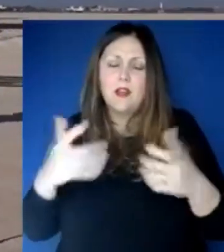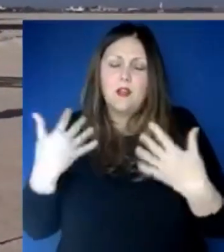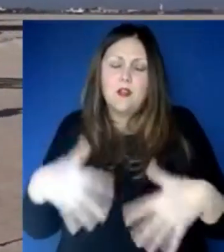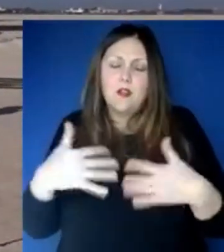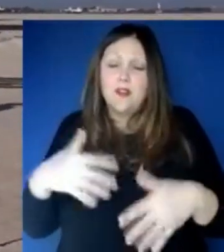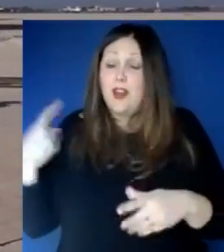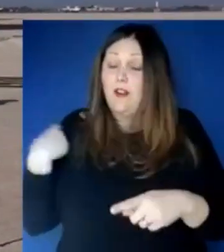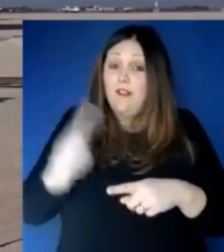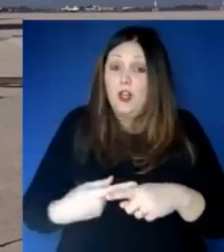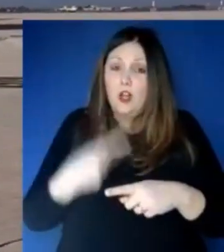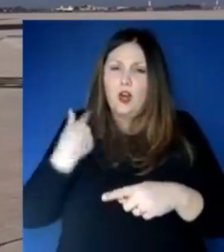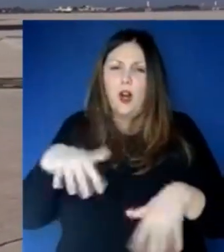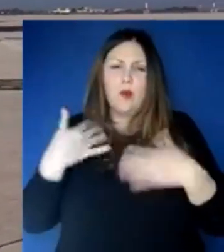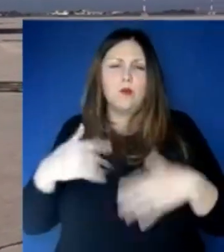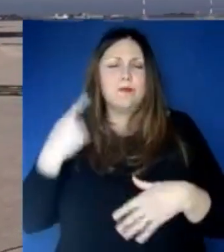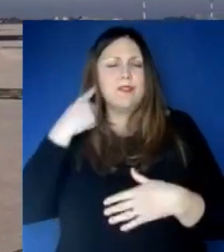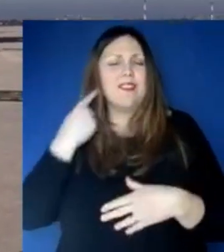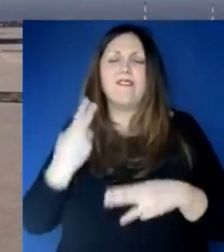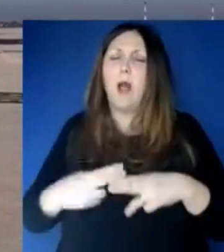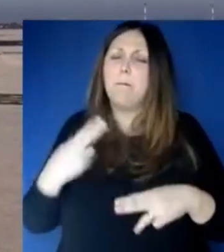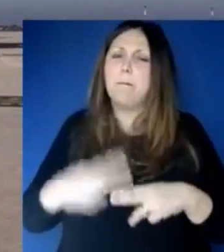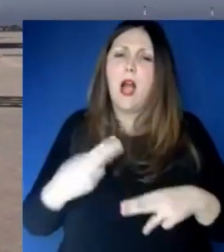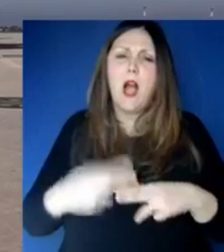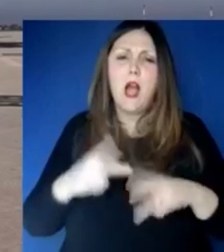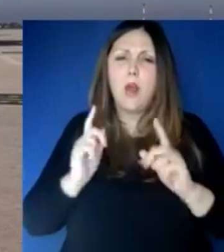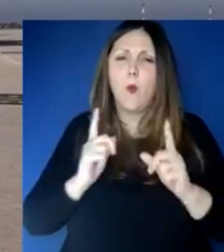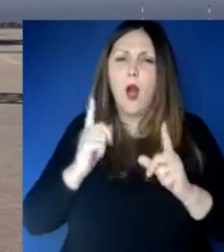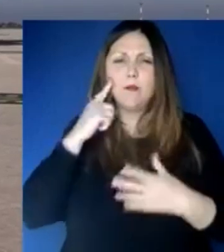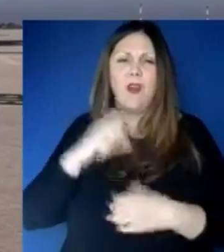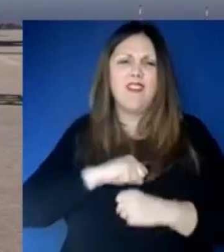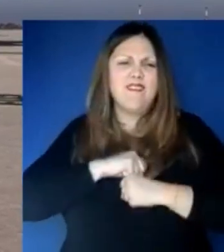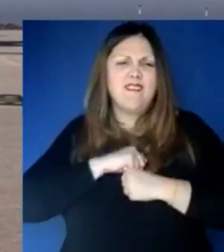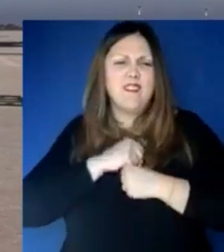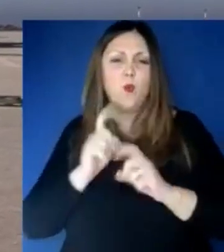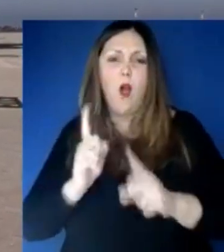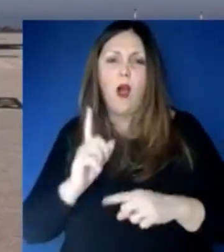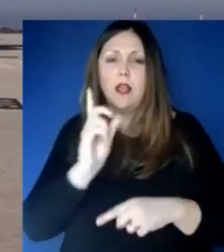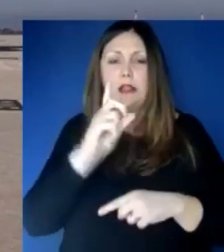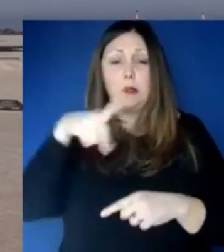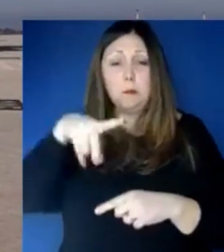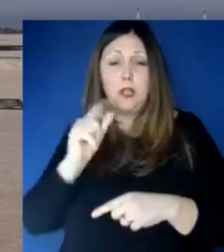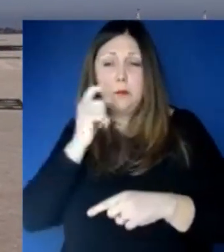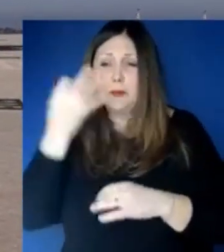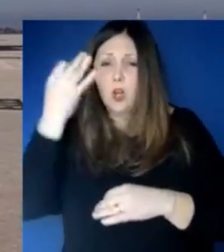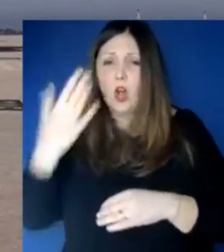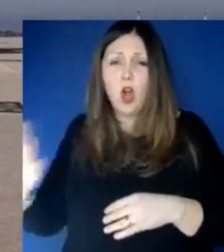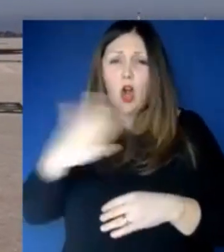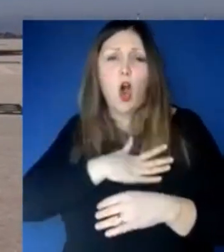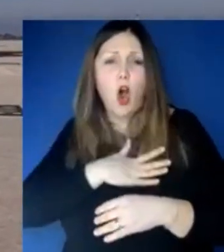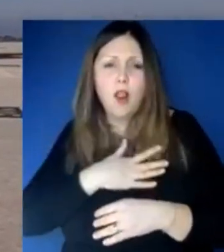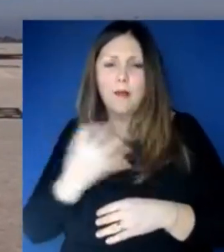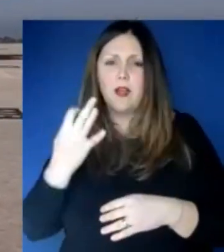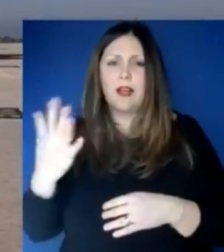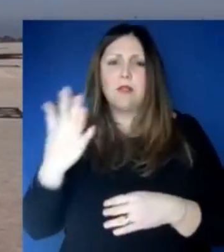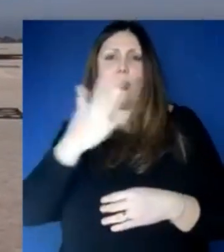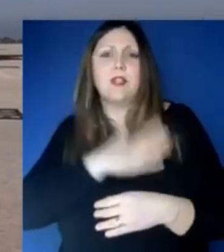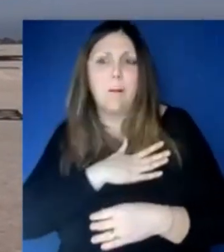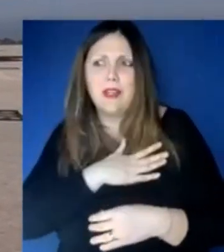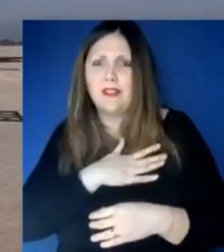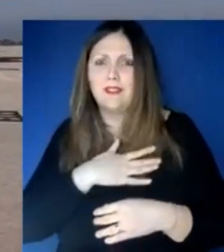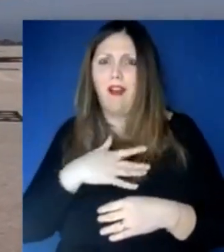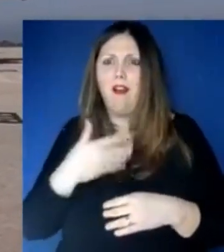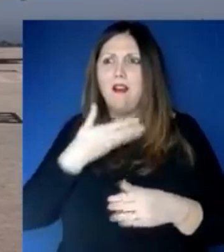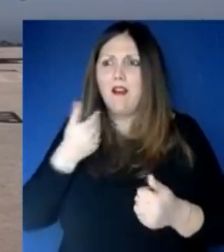colpa, una responsabilità, quando tutti sanno che purtroppo questo materiale era diventato rarissimo. Quindi la gioia di poter